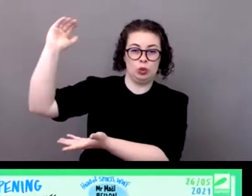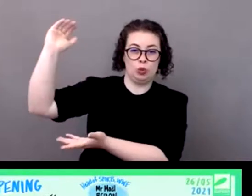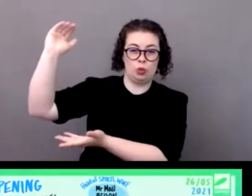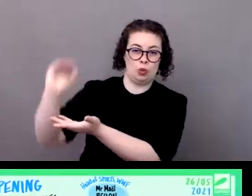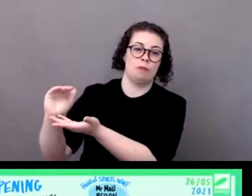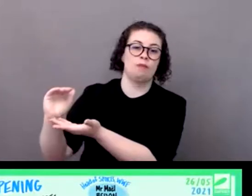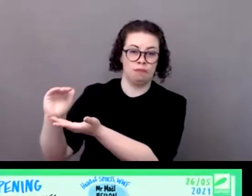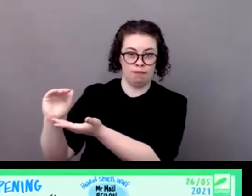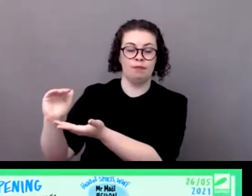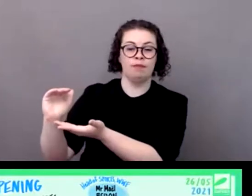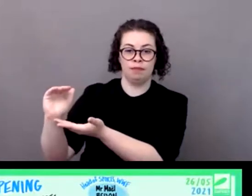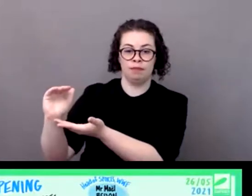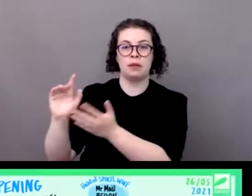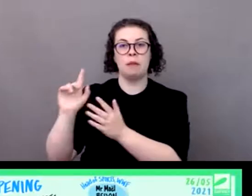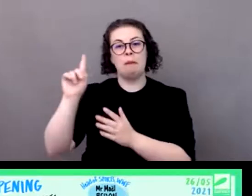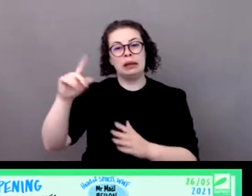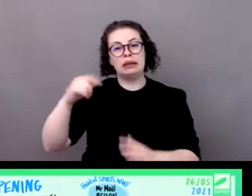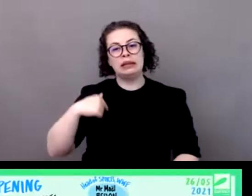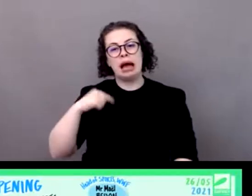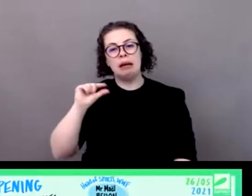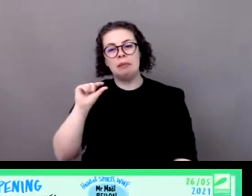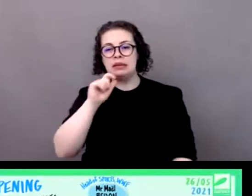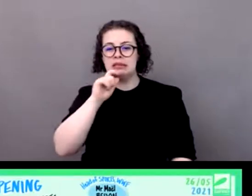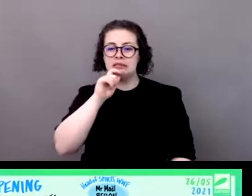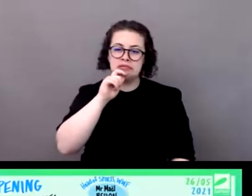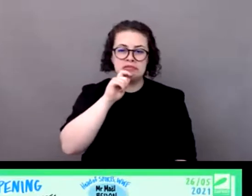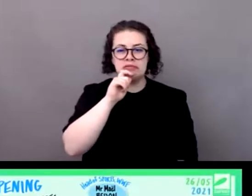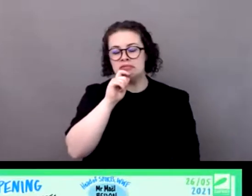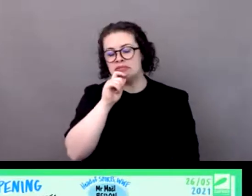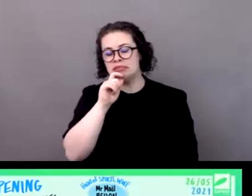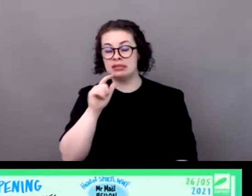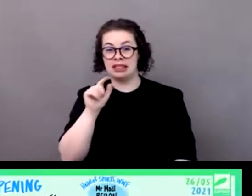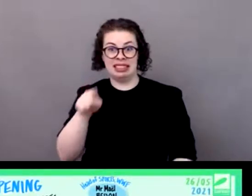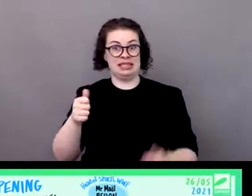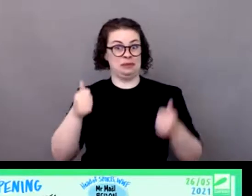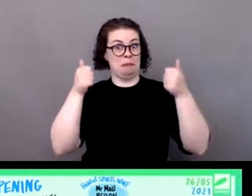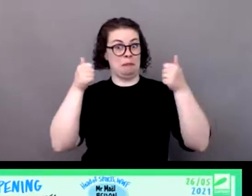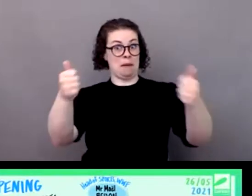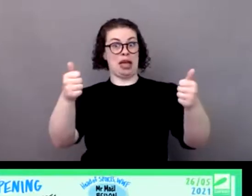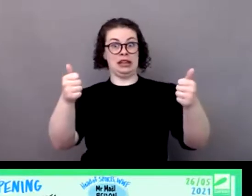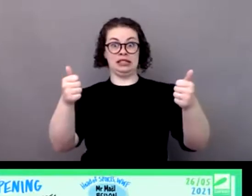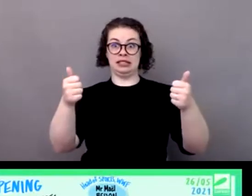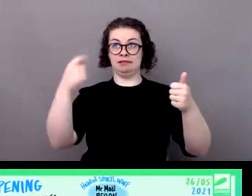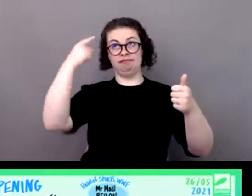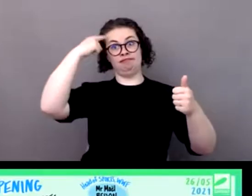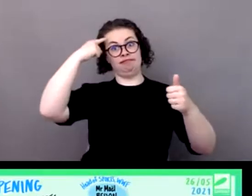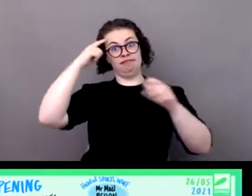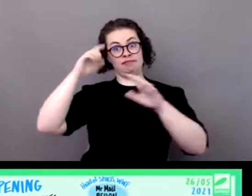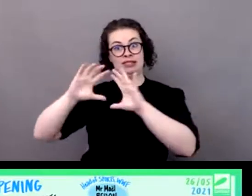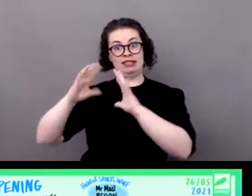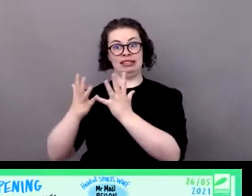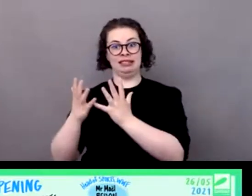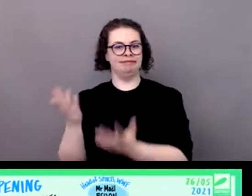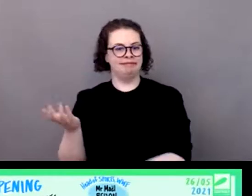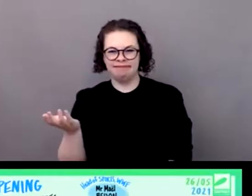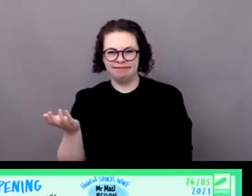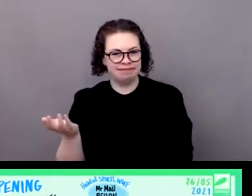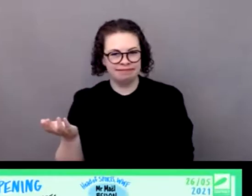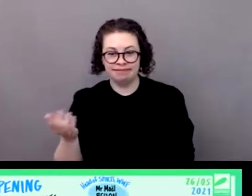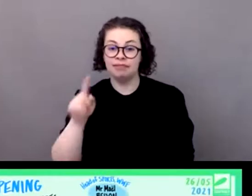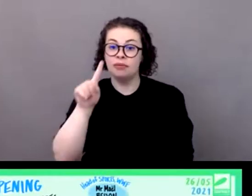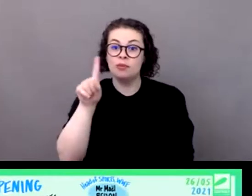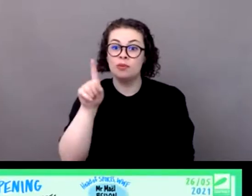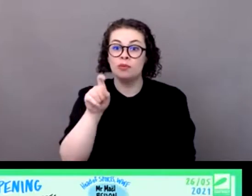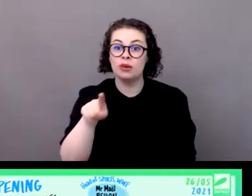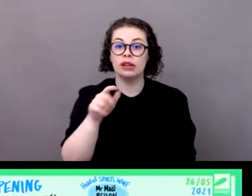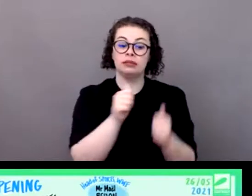peut avoir à la transition écologique ou aux enjeux environnementaux il faut la voir en tête que c'est pas juste sur son périmètre de responsabilité c'est vraiment